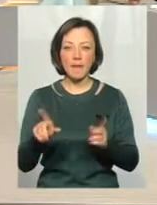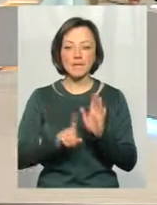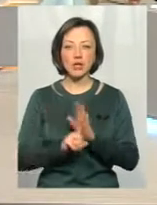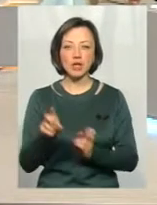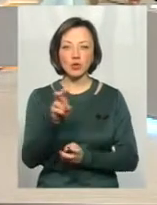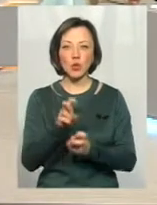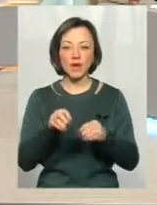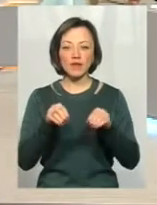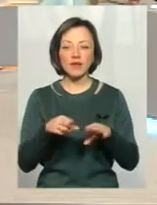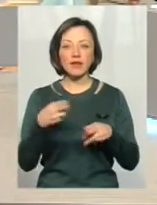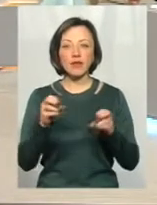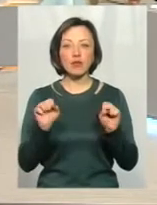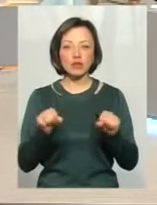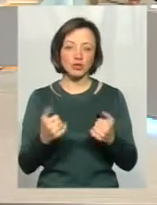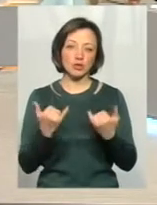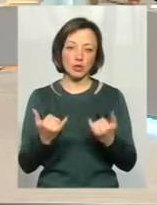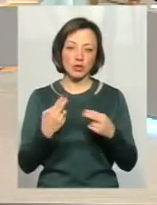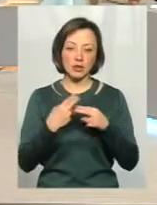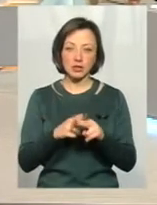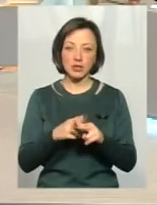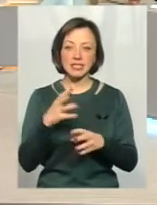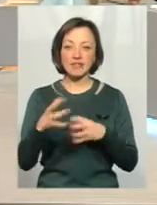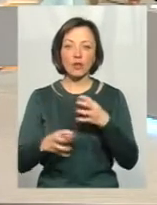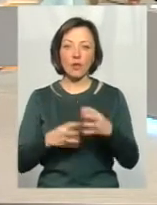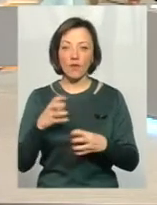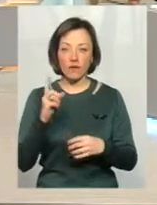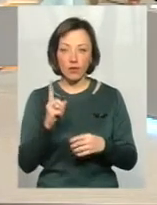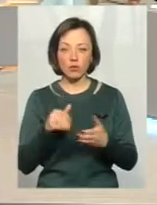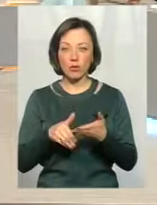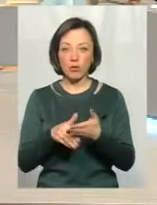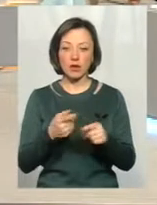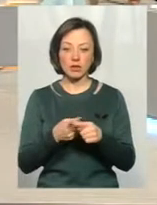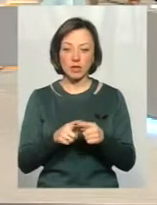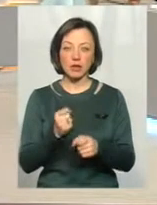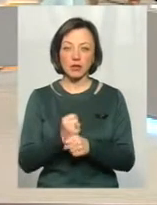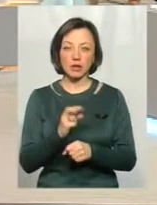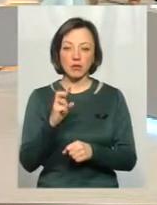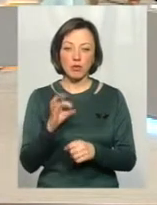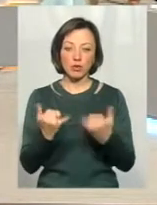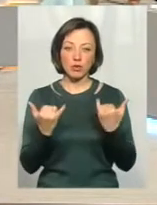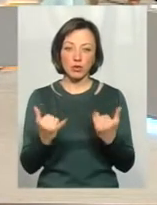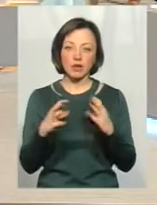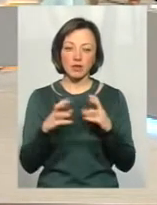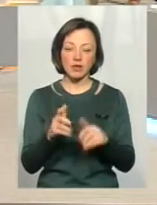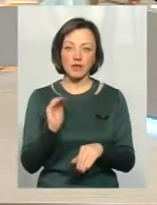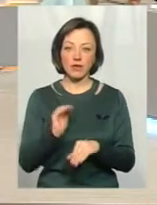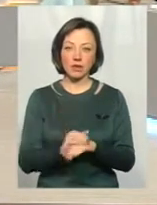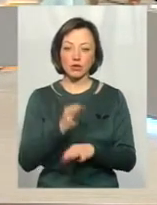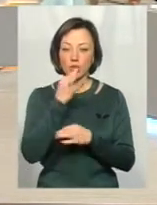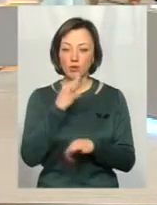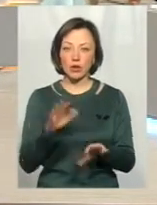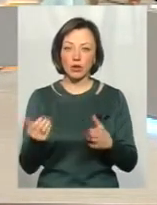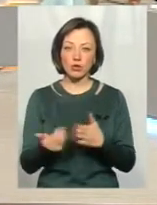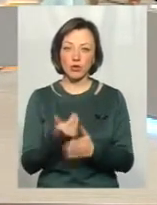вихід там, де це можливо. А сьогоднішні технології світові, допомагають це робити, тому що сьогодні в світі от фактично будь-яка